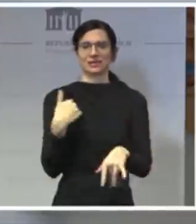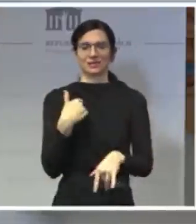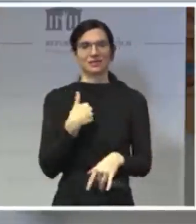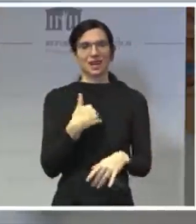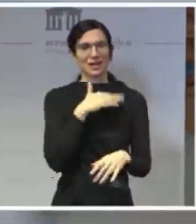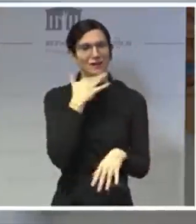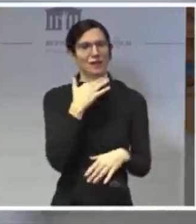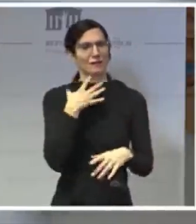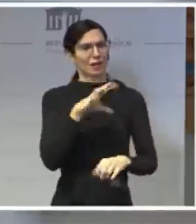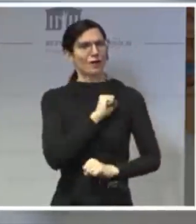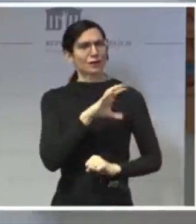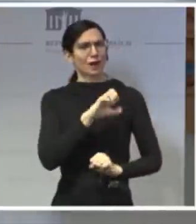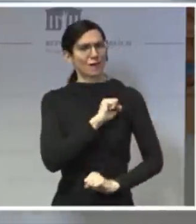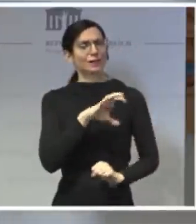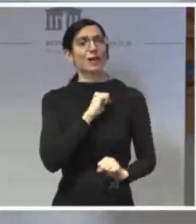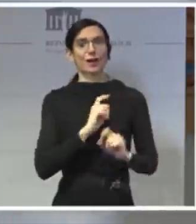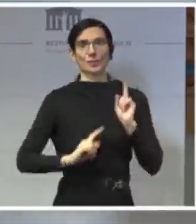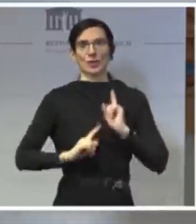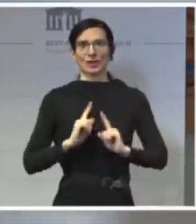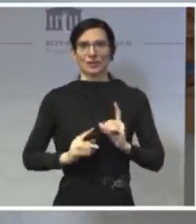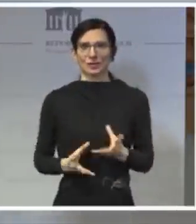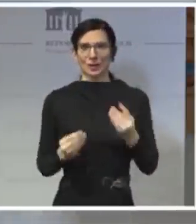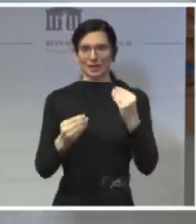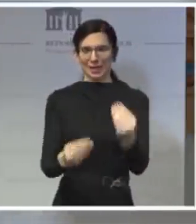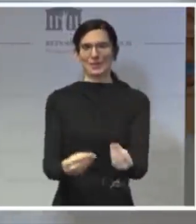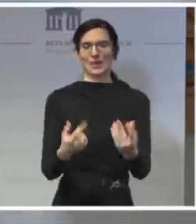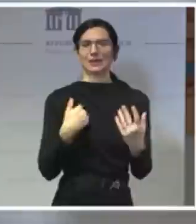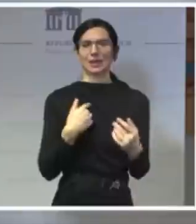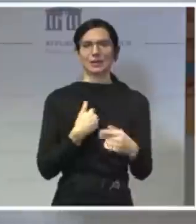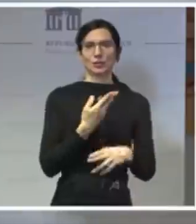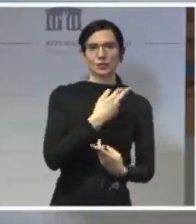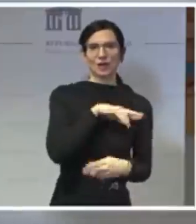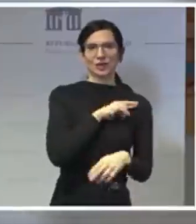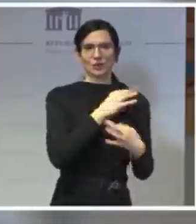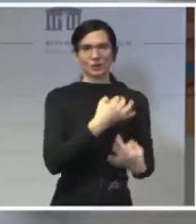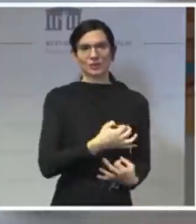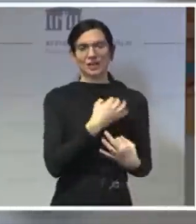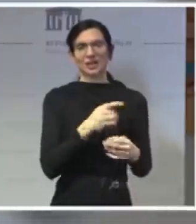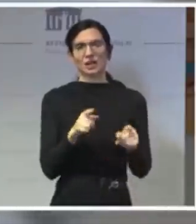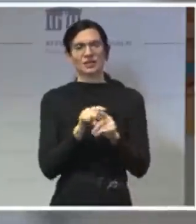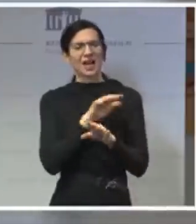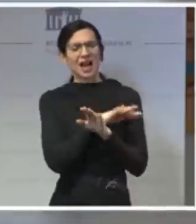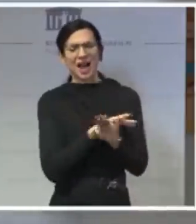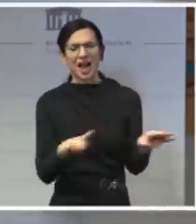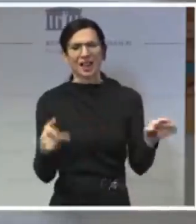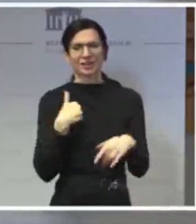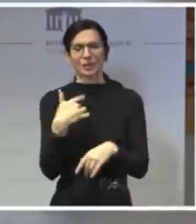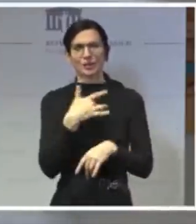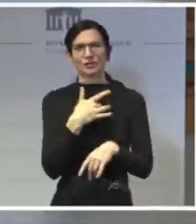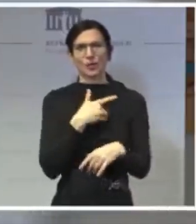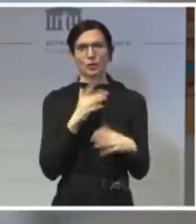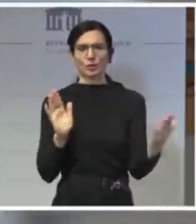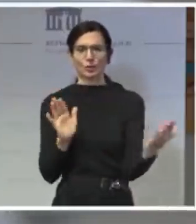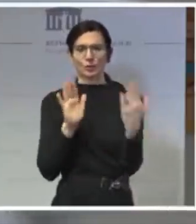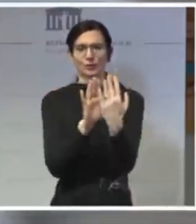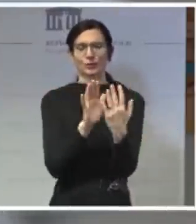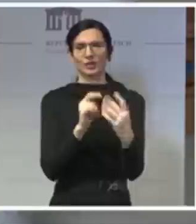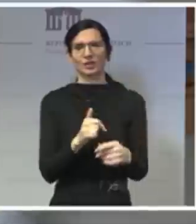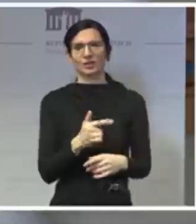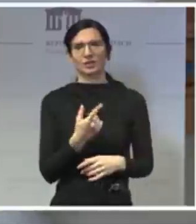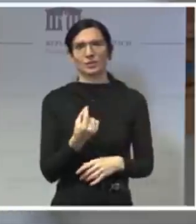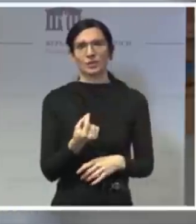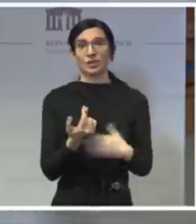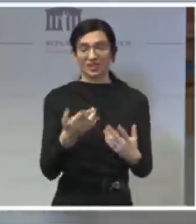viele wieder motivieren, auch von den Verantwortungsträgerinnen und Verantwortungsträgern, auf alle in der Bevölkerung zuzugehen. Auf alle.